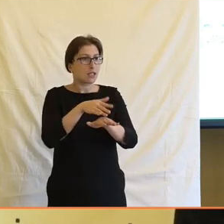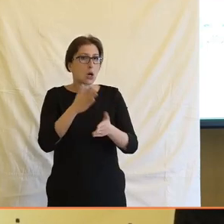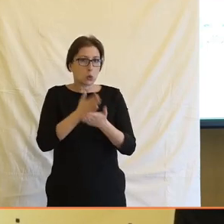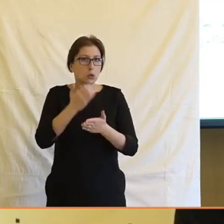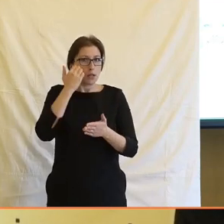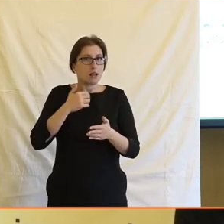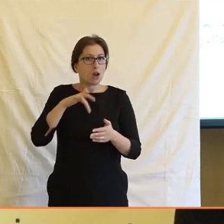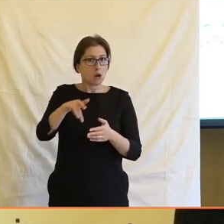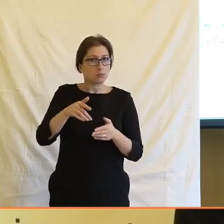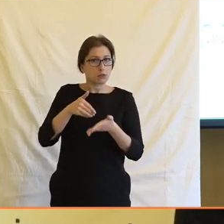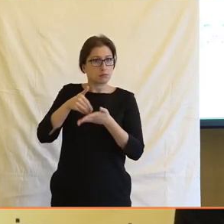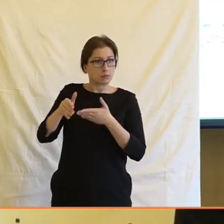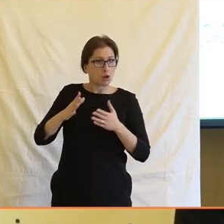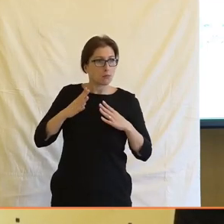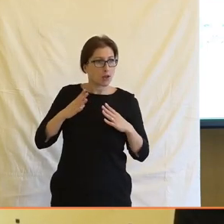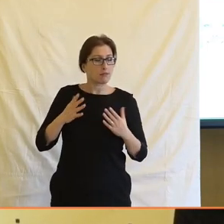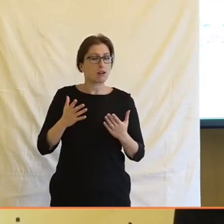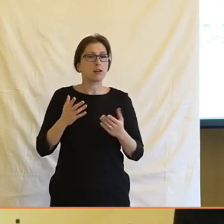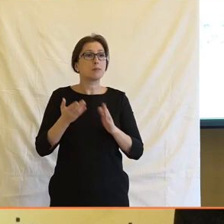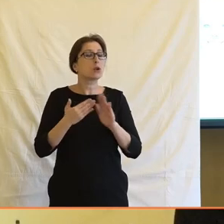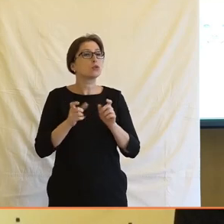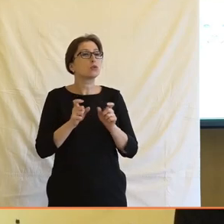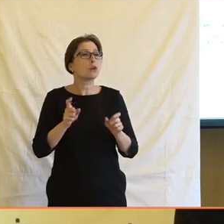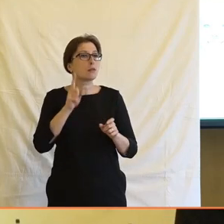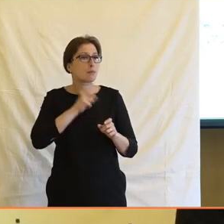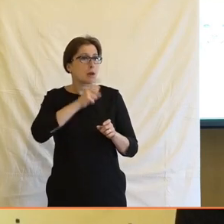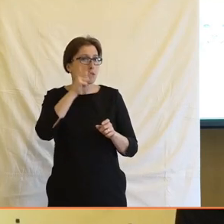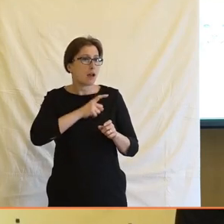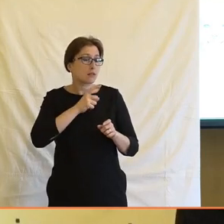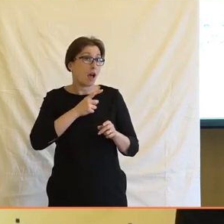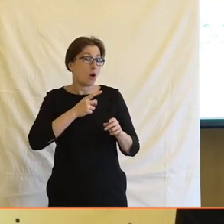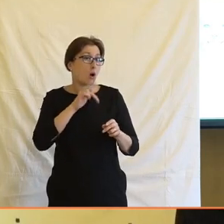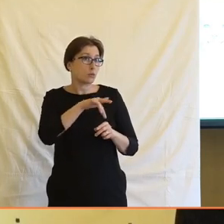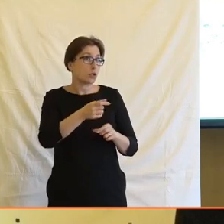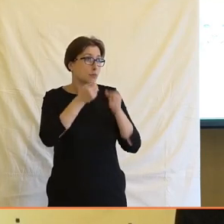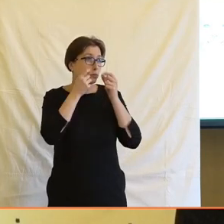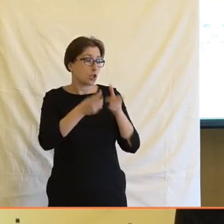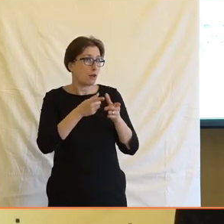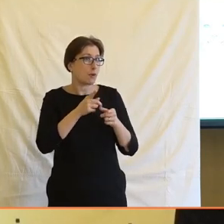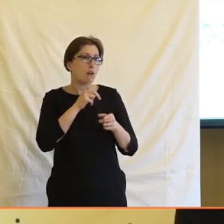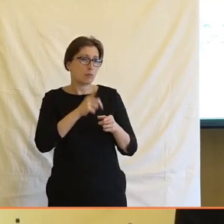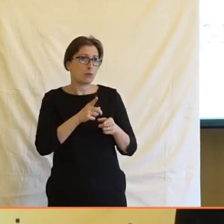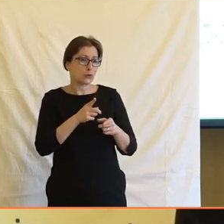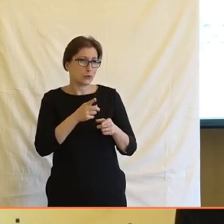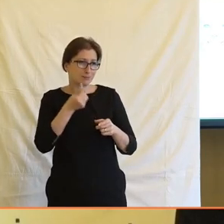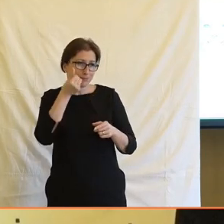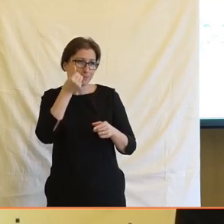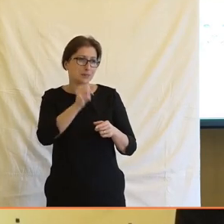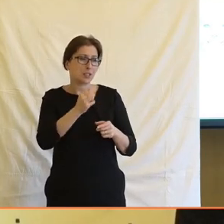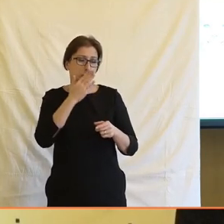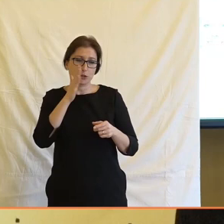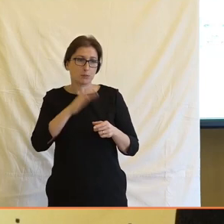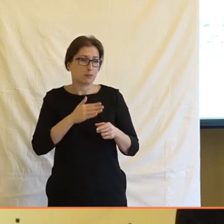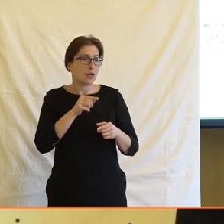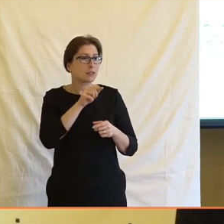například spousta rodičů, je to opravdu někdy překvapivé, a ta reakce byla velmi bolavá, občíženě zvládnutelná,